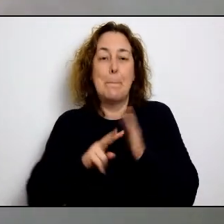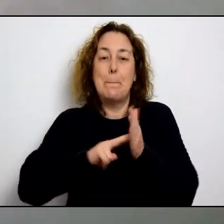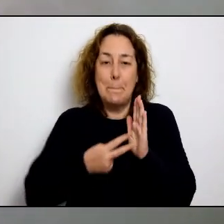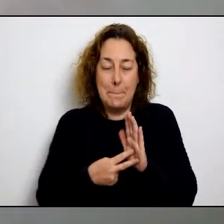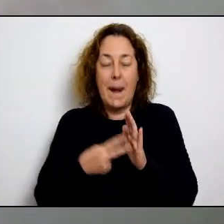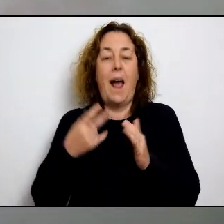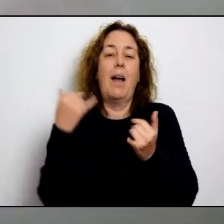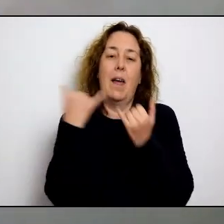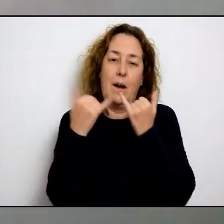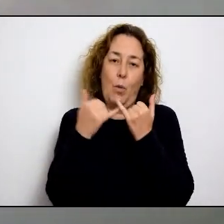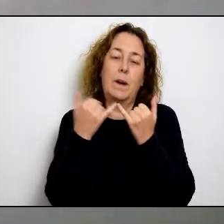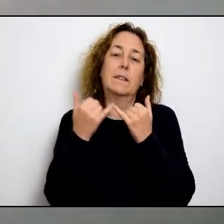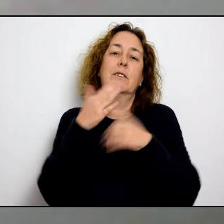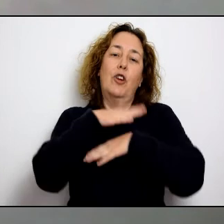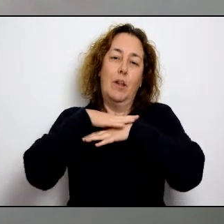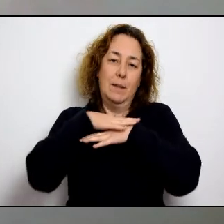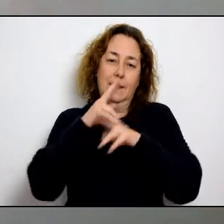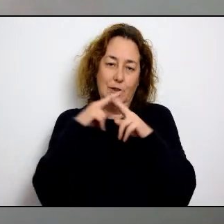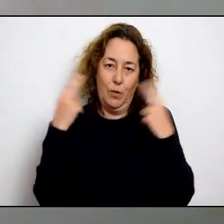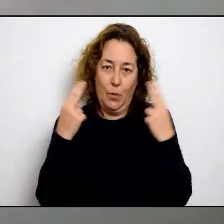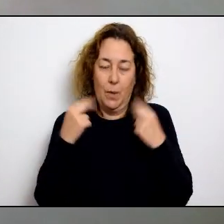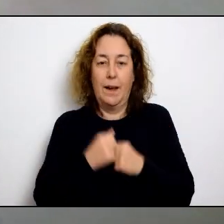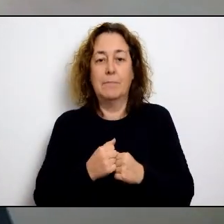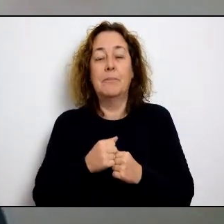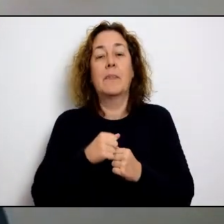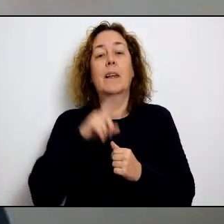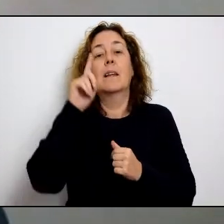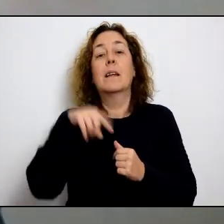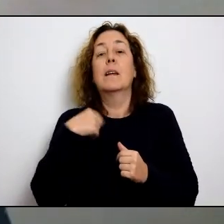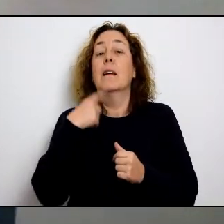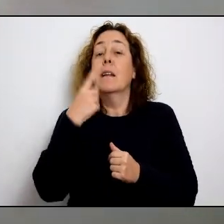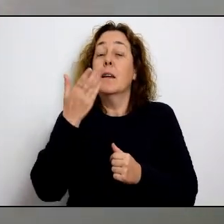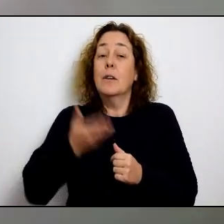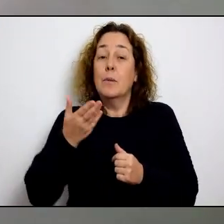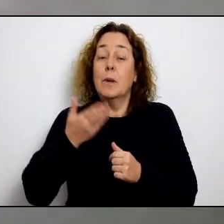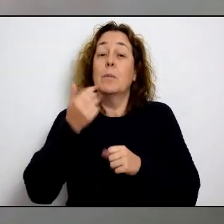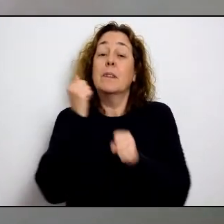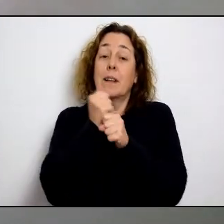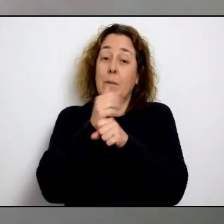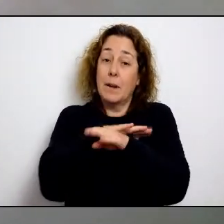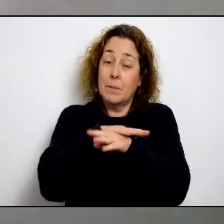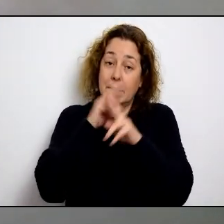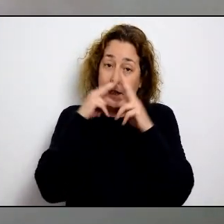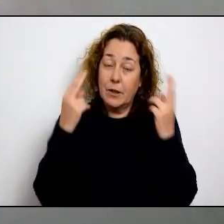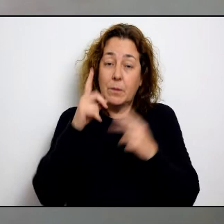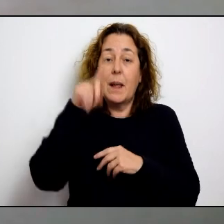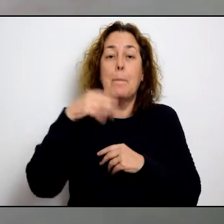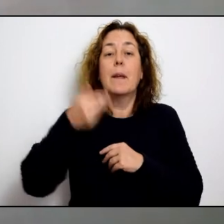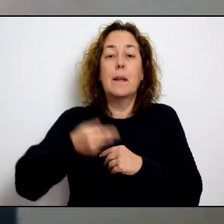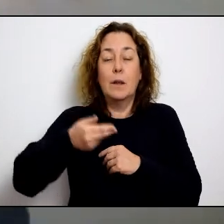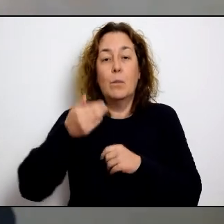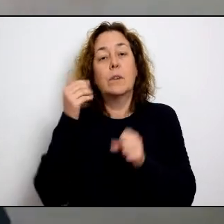primera bona mesura però entre tant com dic haurem de fer feina amb aquest gran pla i ambiciós pla de recuperació des de l'administració